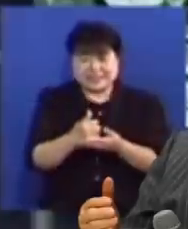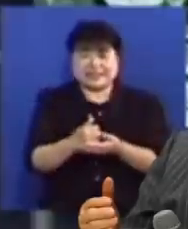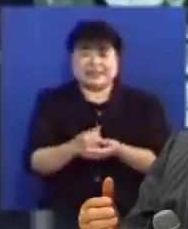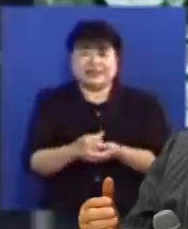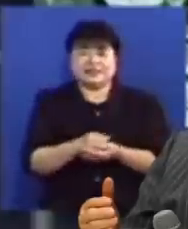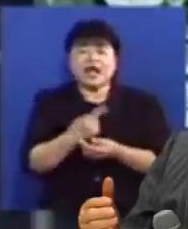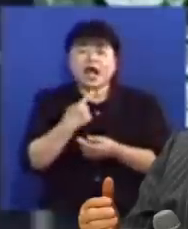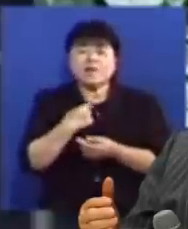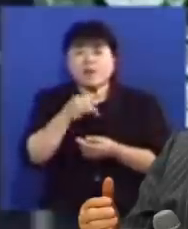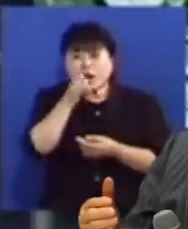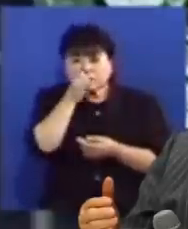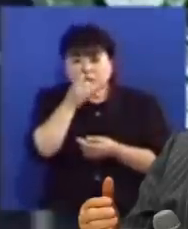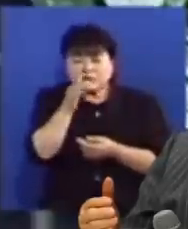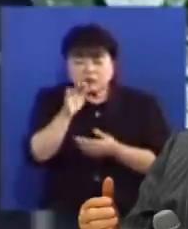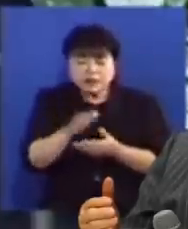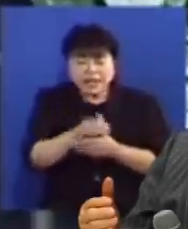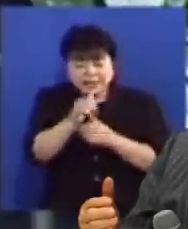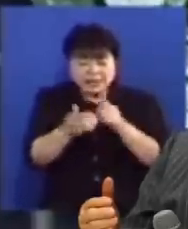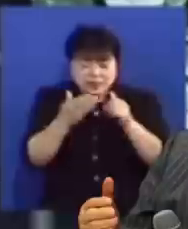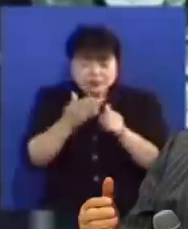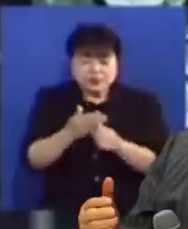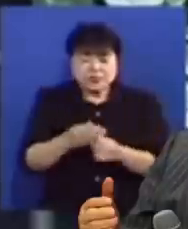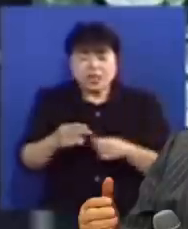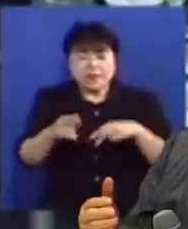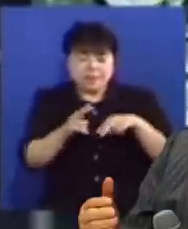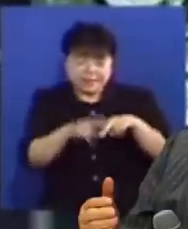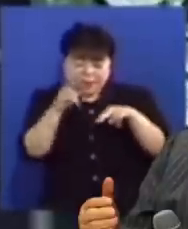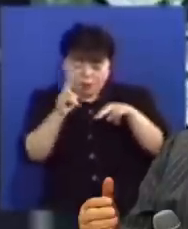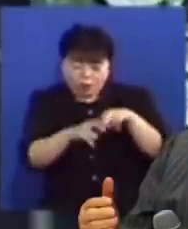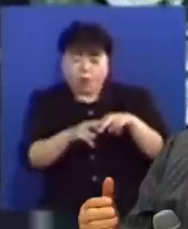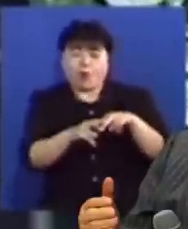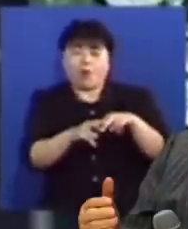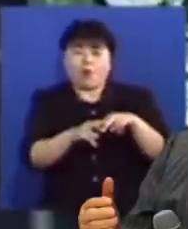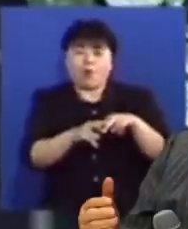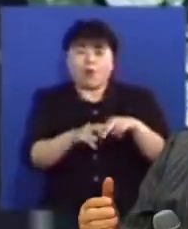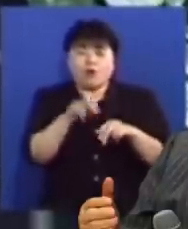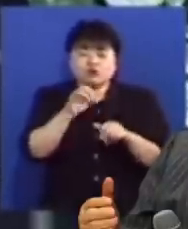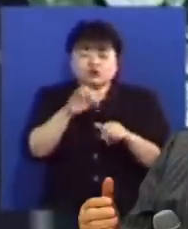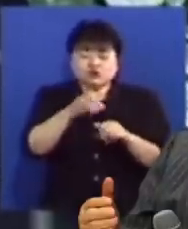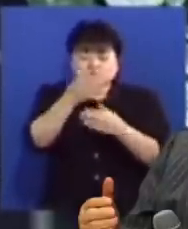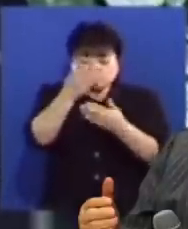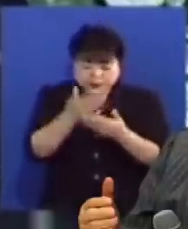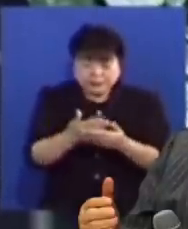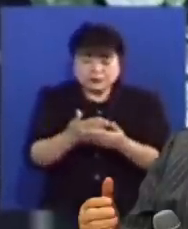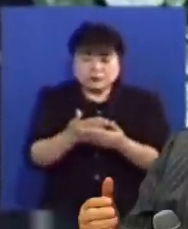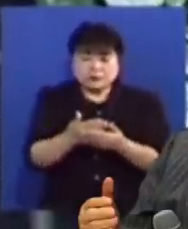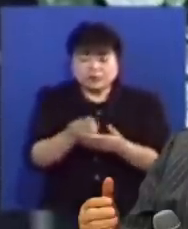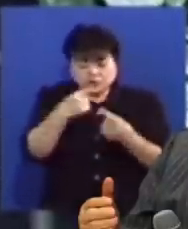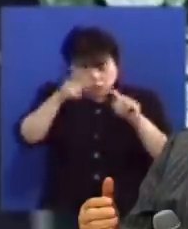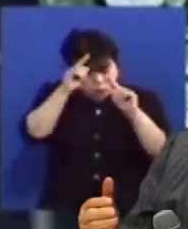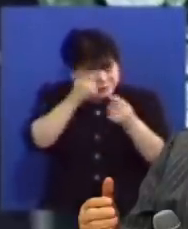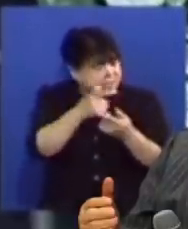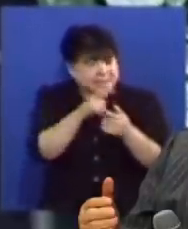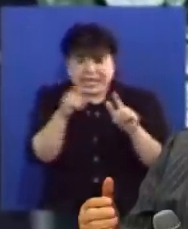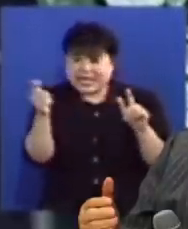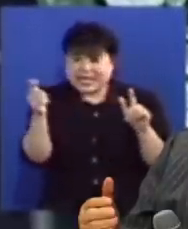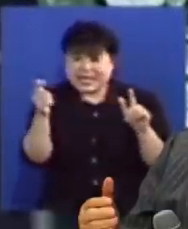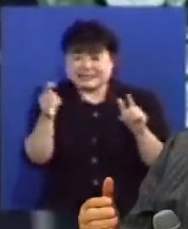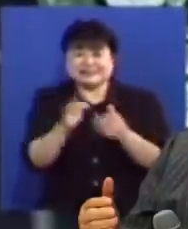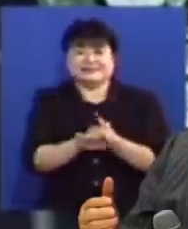사람이 없이 죄를 짓지요 그것은 하나님께 매를 맞고 꾸중을 들을 수는 있어도 지옥은 가지 않습니다